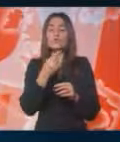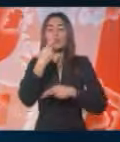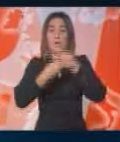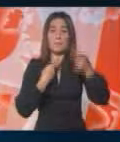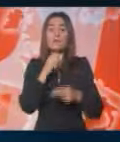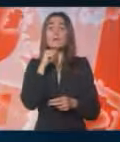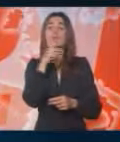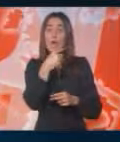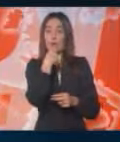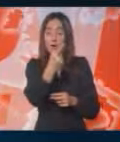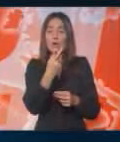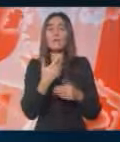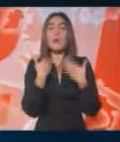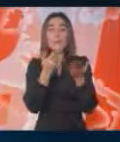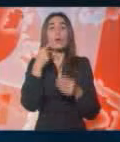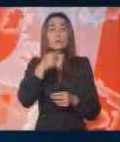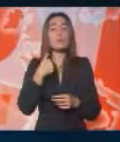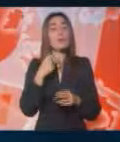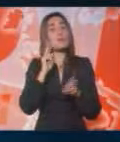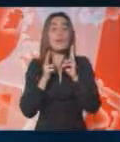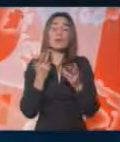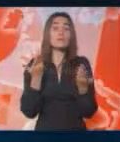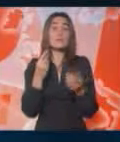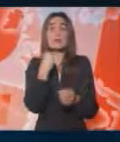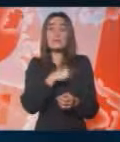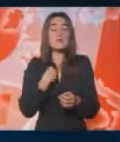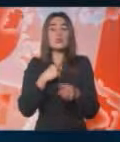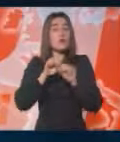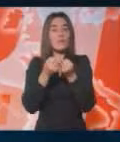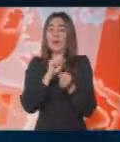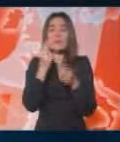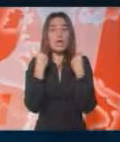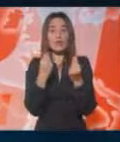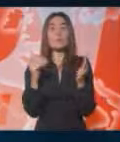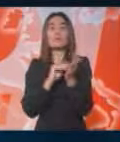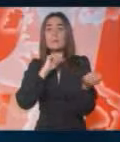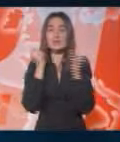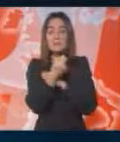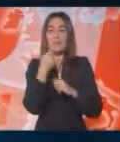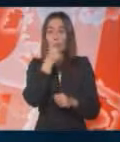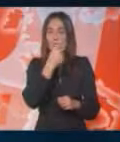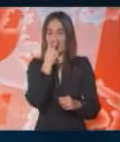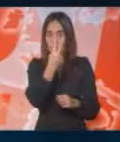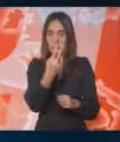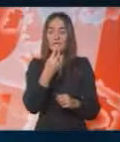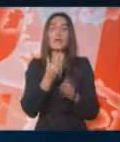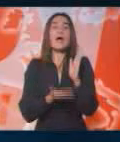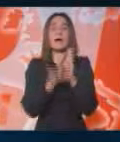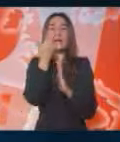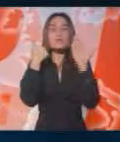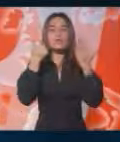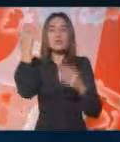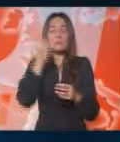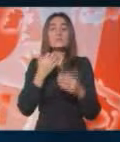i to govori u prilog tome da nešto strašno fali, strašno nije bilo dobro i treba da se menja. U tom kontekstu, znači rast od 6